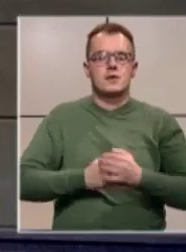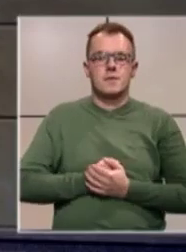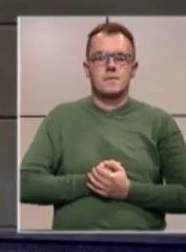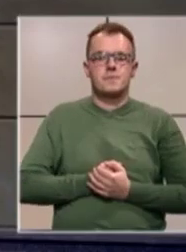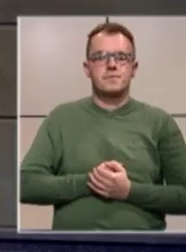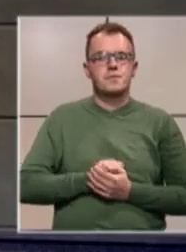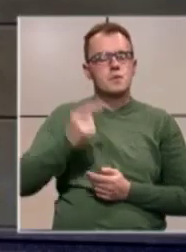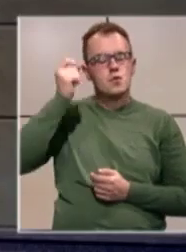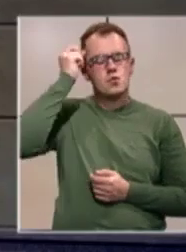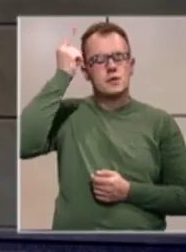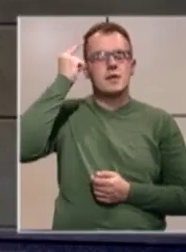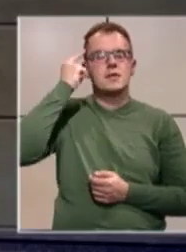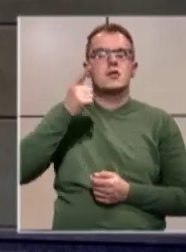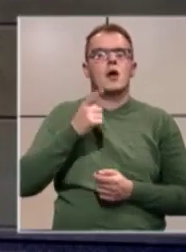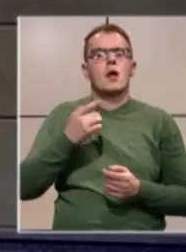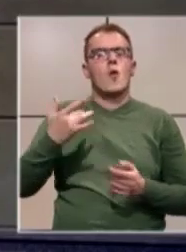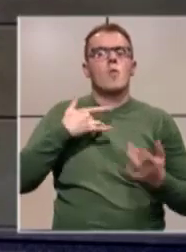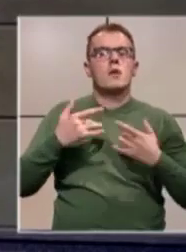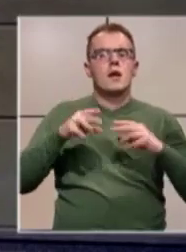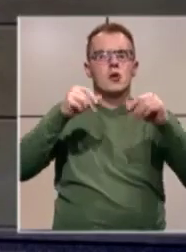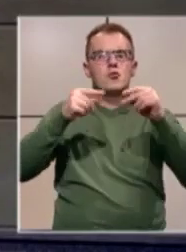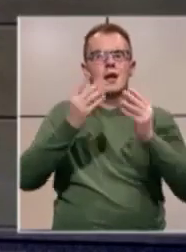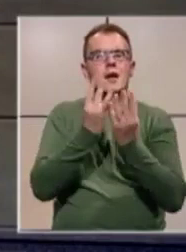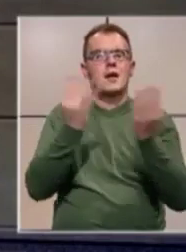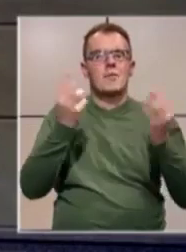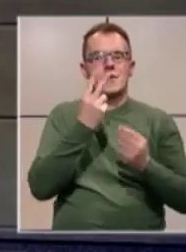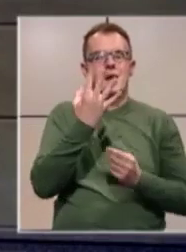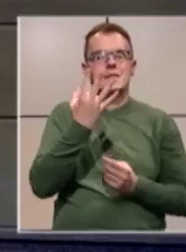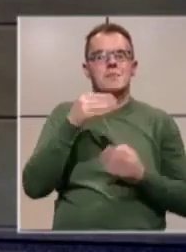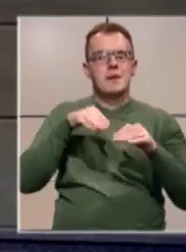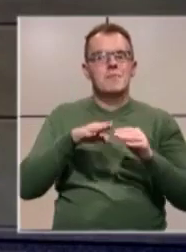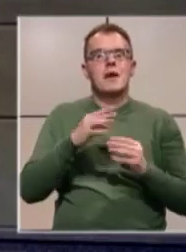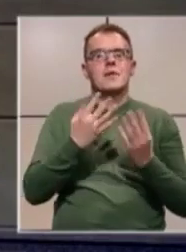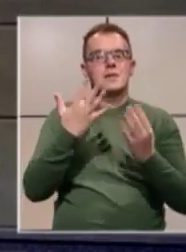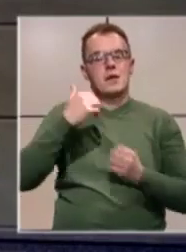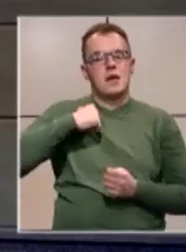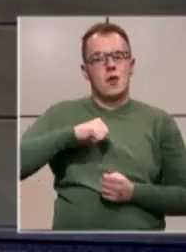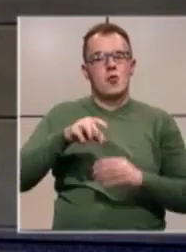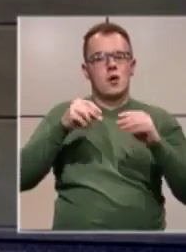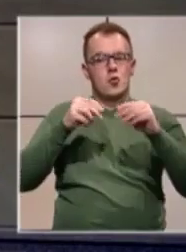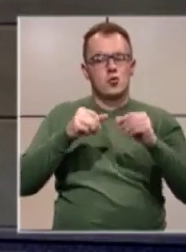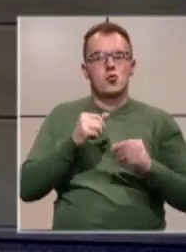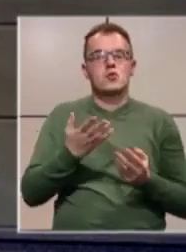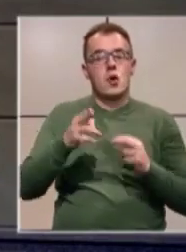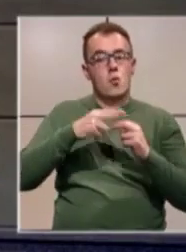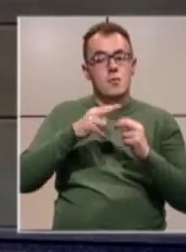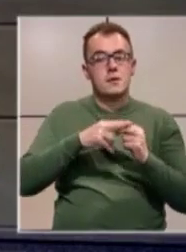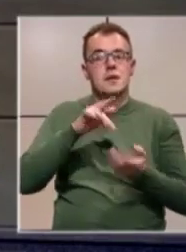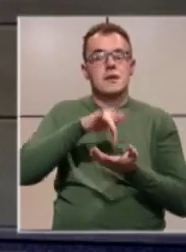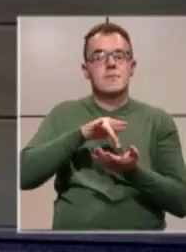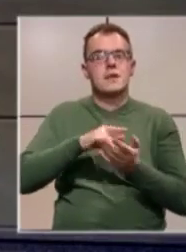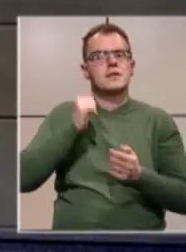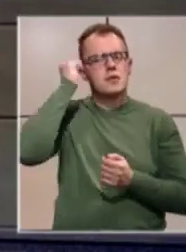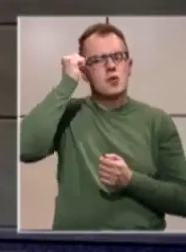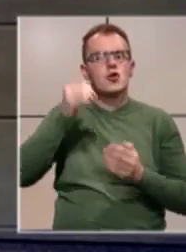U znak sjećanja na ubijene je tu zlake na kapi 25. svibnja 1995. godine u Tuzli je u neposrednoj blizini mjesta